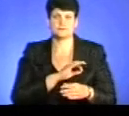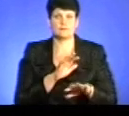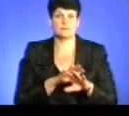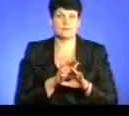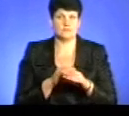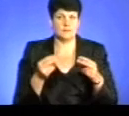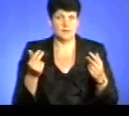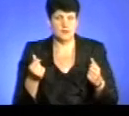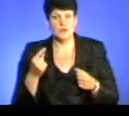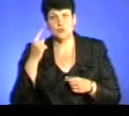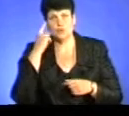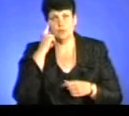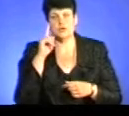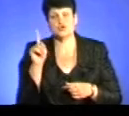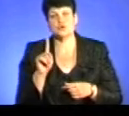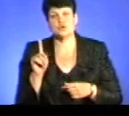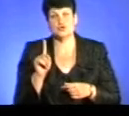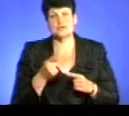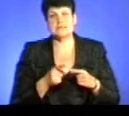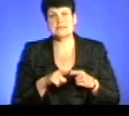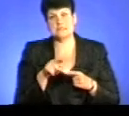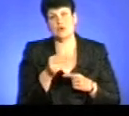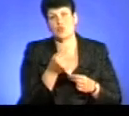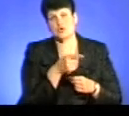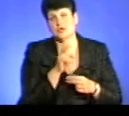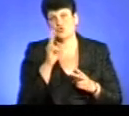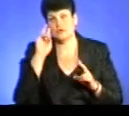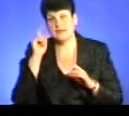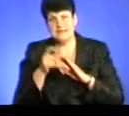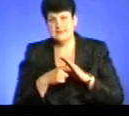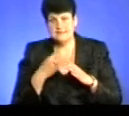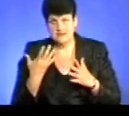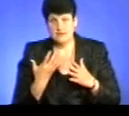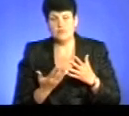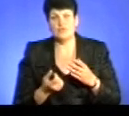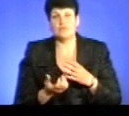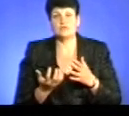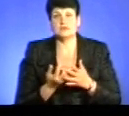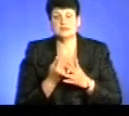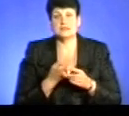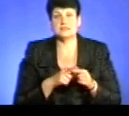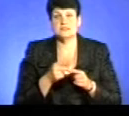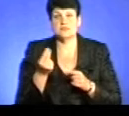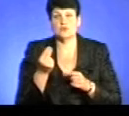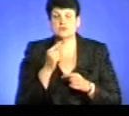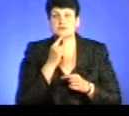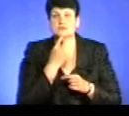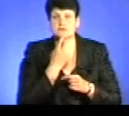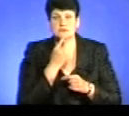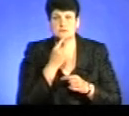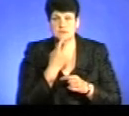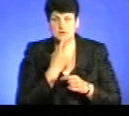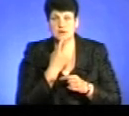думаючи про те, що про ці кошти ніхто не дізнається, тому що виявити ці кошти досить складно,